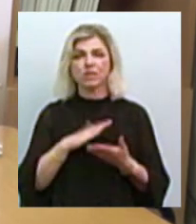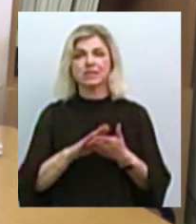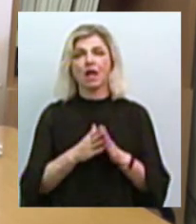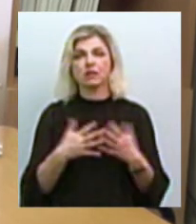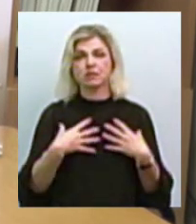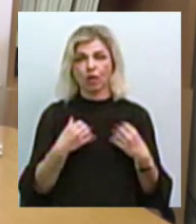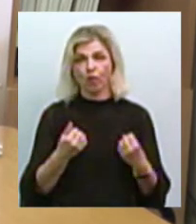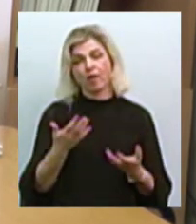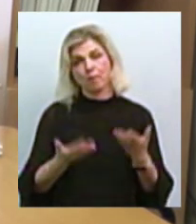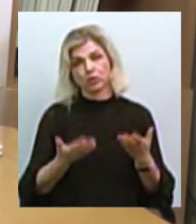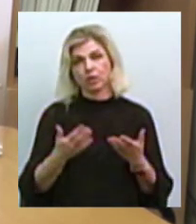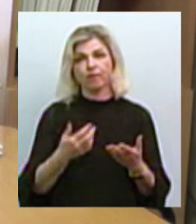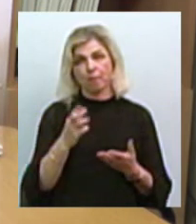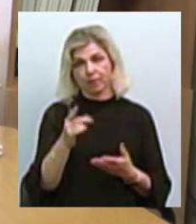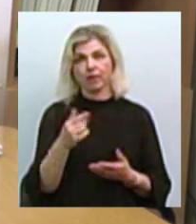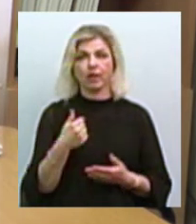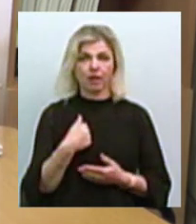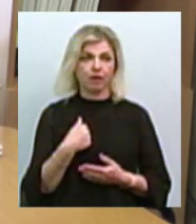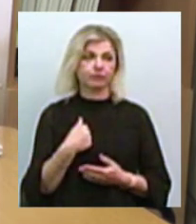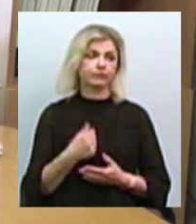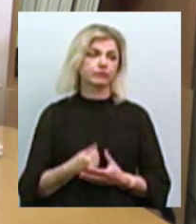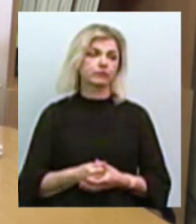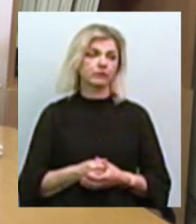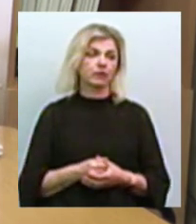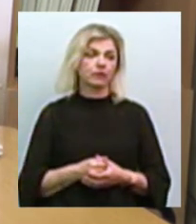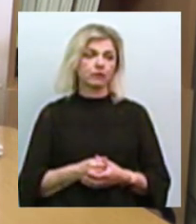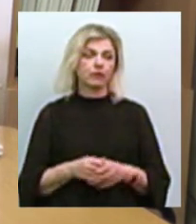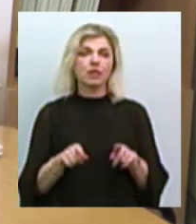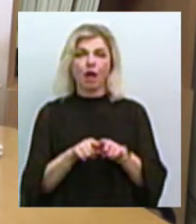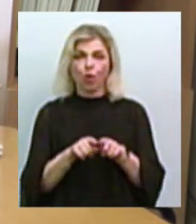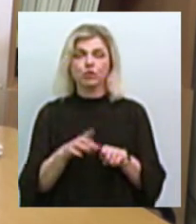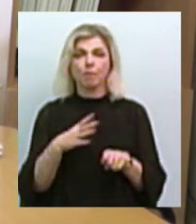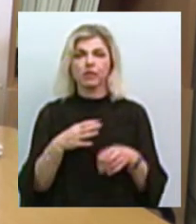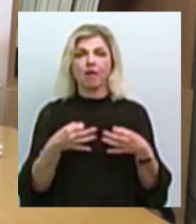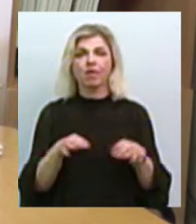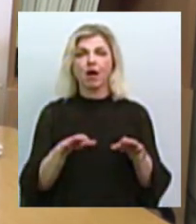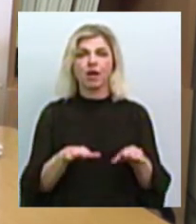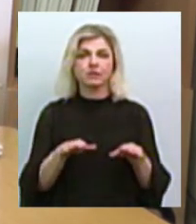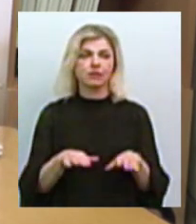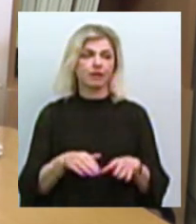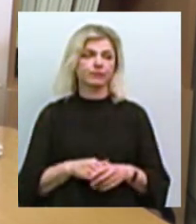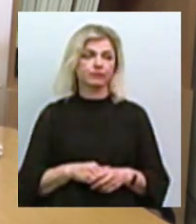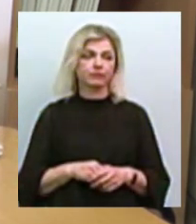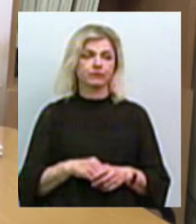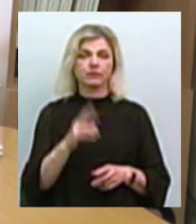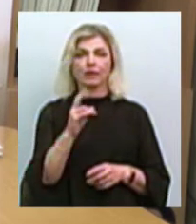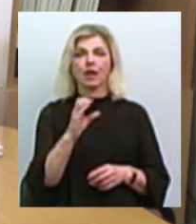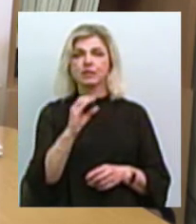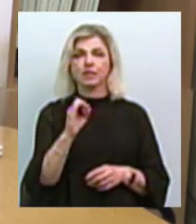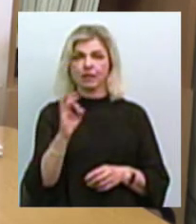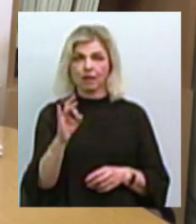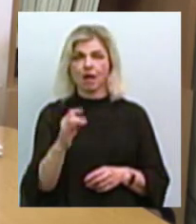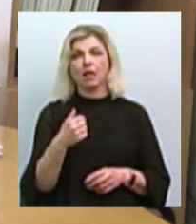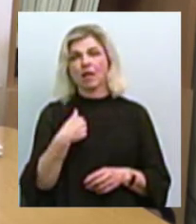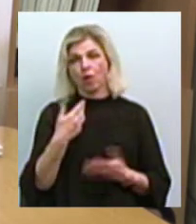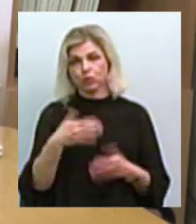можливо б я, ну, також була вакансія в касиром, Але я